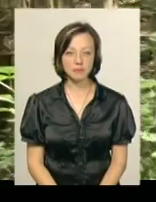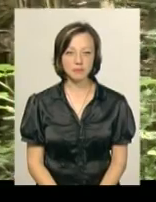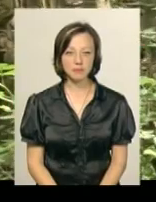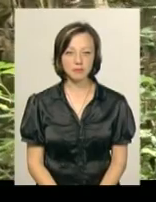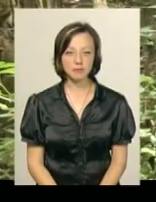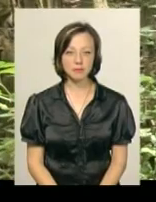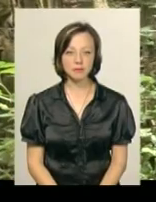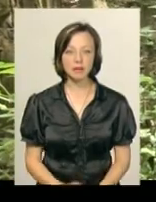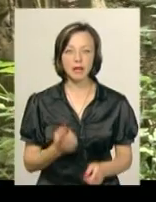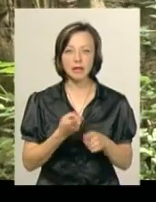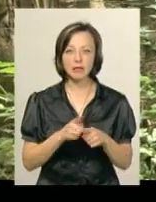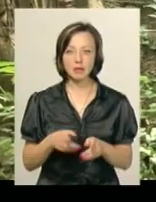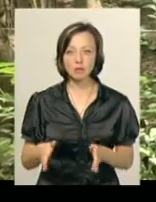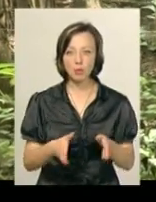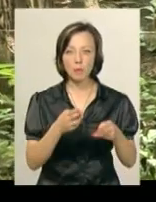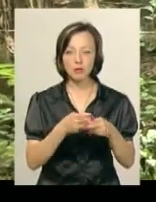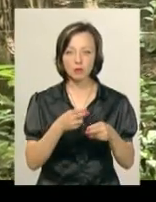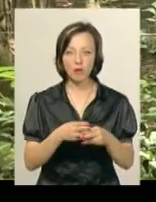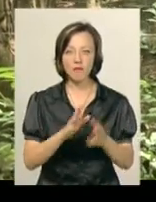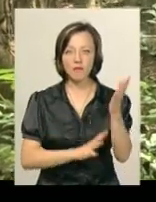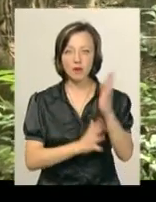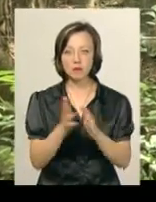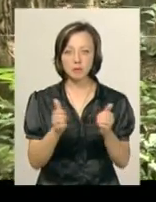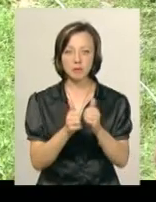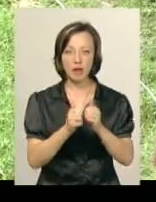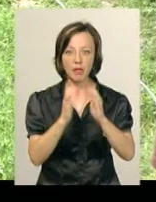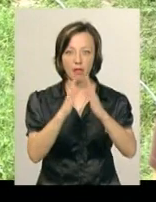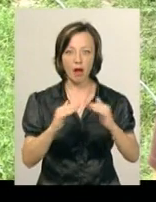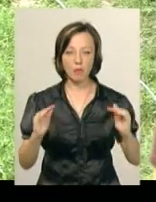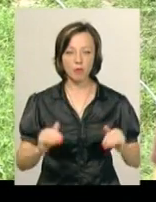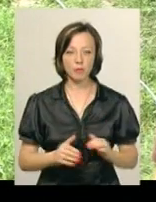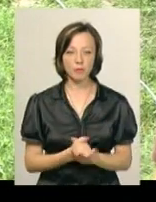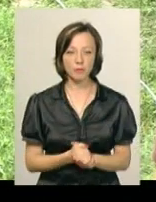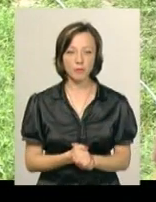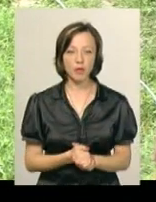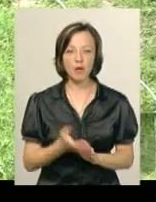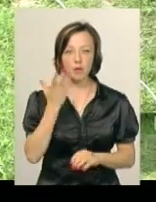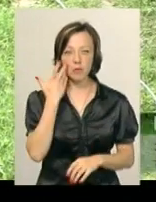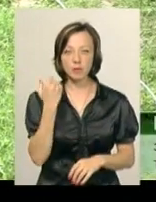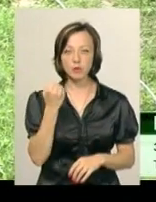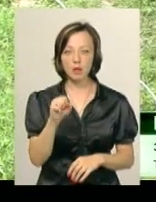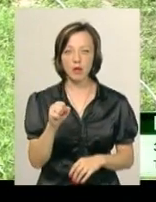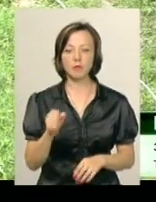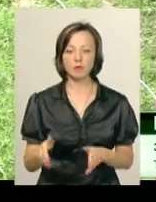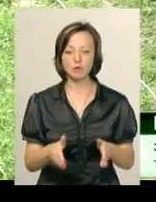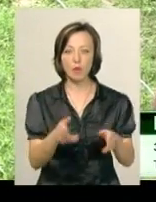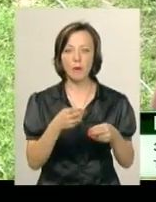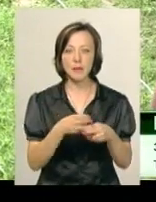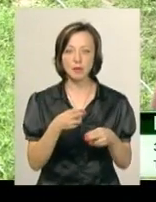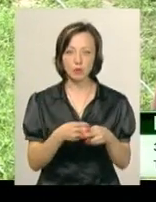А це смуга перешкод. Вона розташована у лісі поруч з табором. Під час подолання смуги перешкод учасники долають